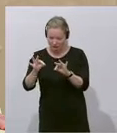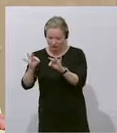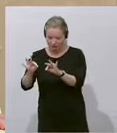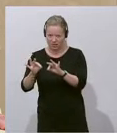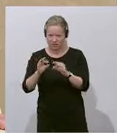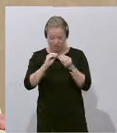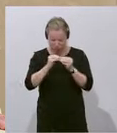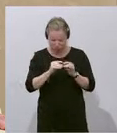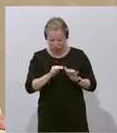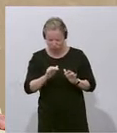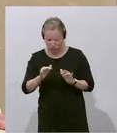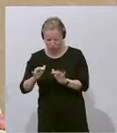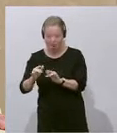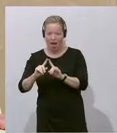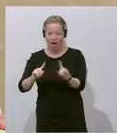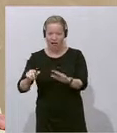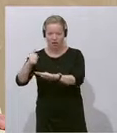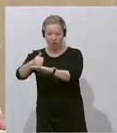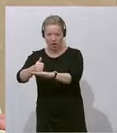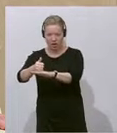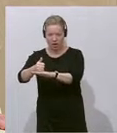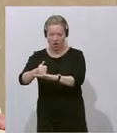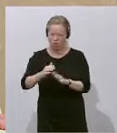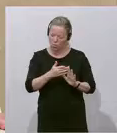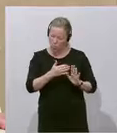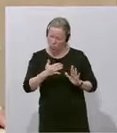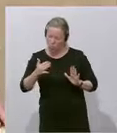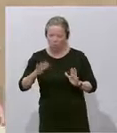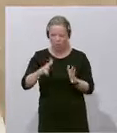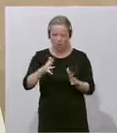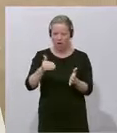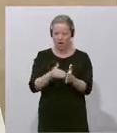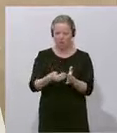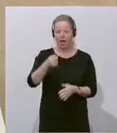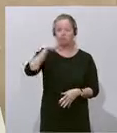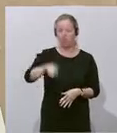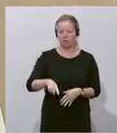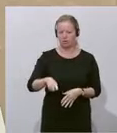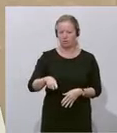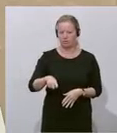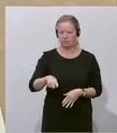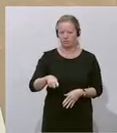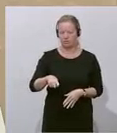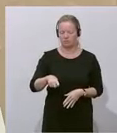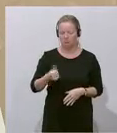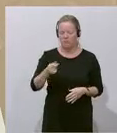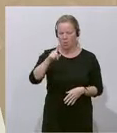Ziemlich genau ein Monat. Ziemlich genau ein Monat. Jetzt muss man aber davon ausgehen,